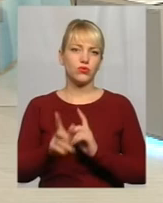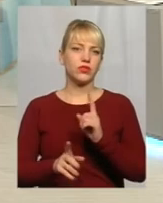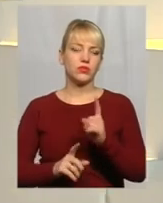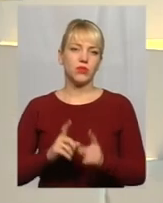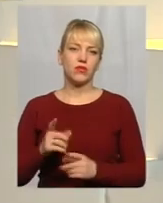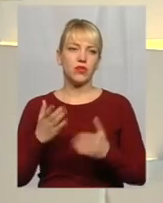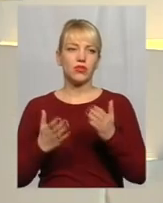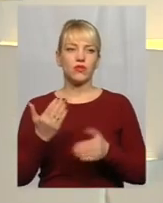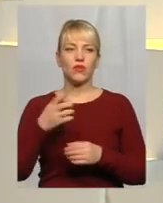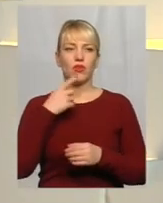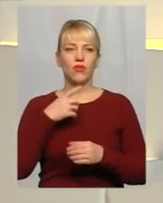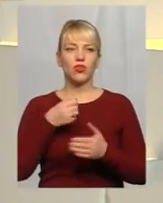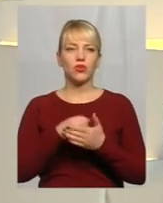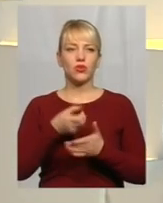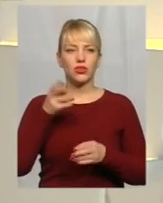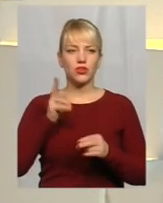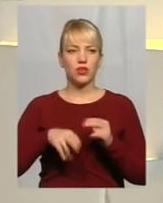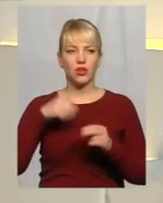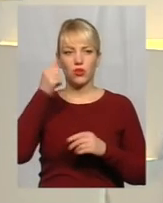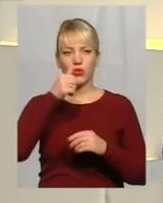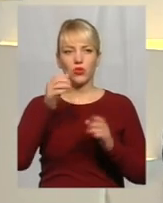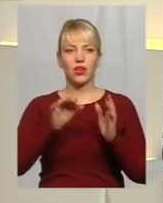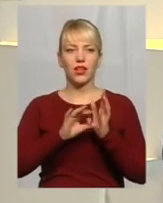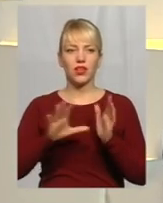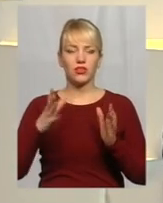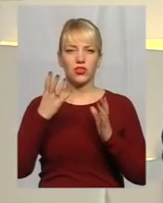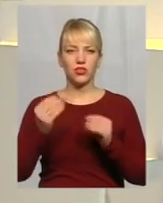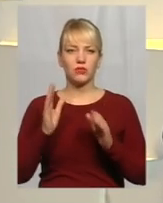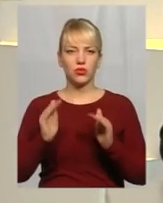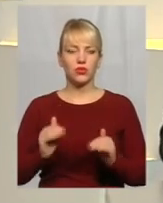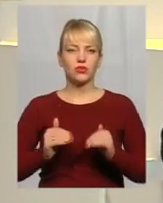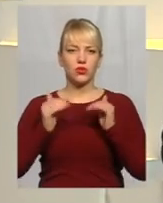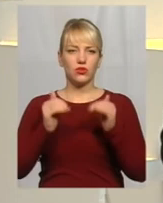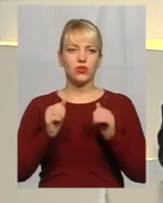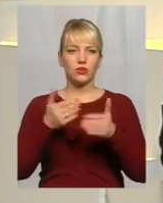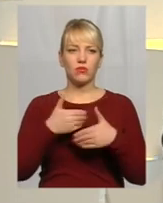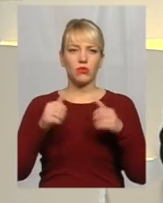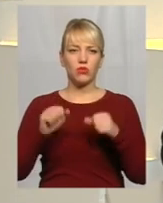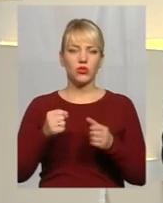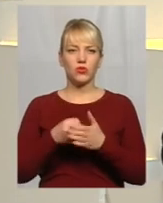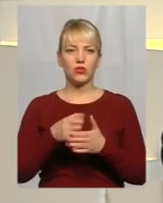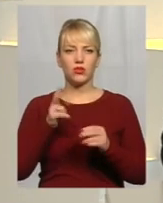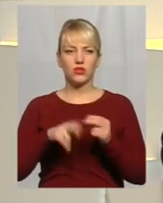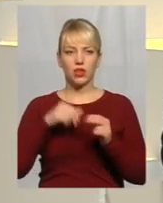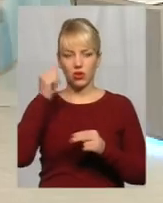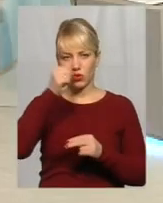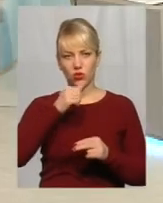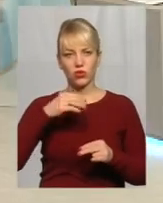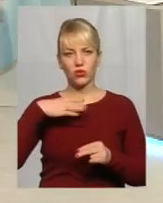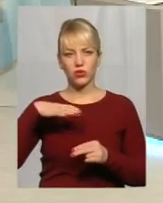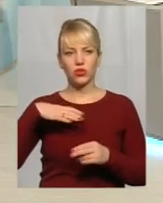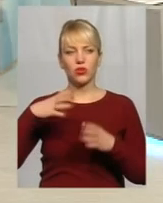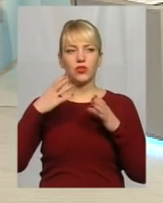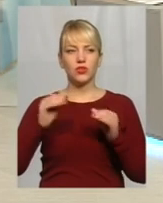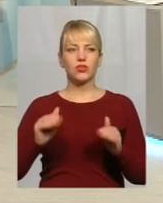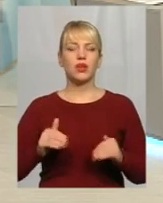говорите, що до кінця року електроенергія ще здорожча, то ми можемо до кінця року очікувати ще також